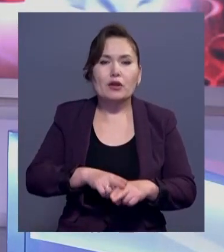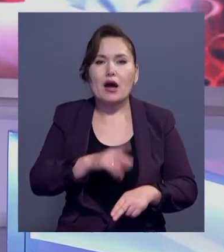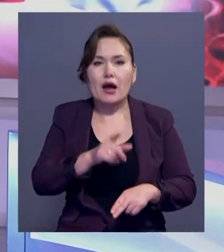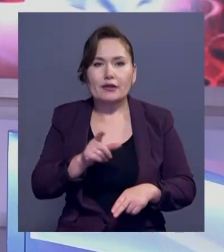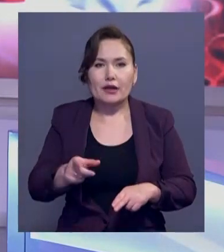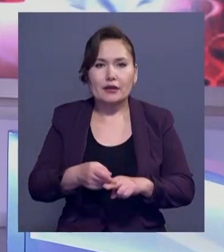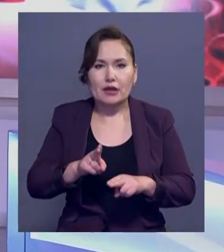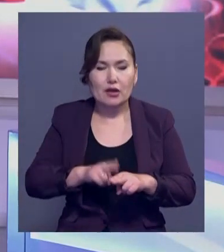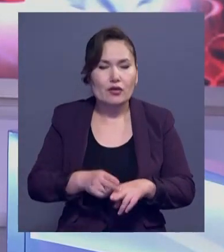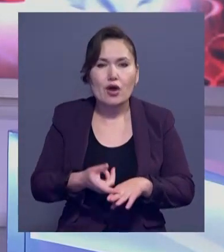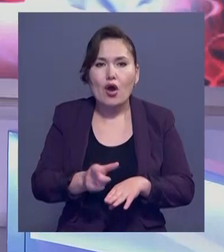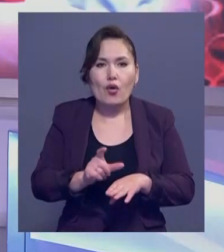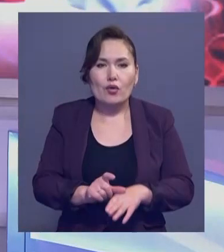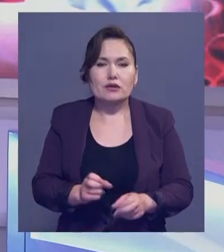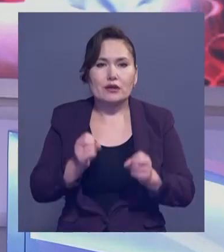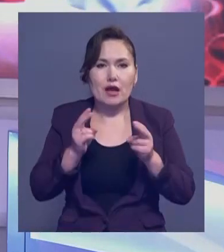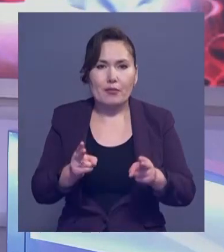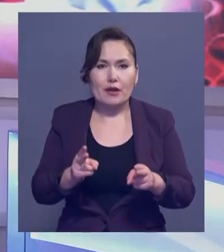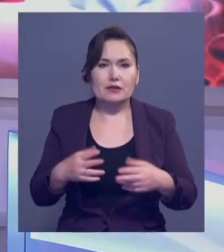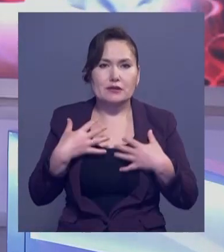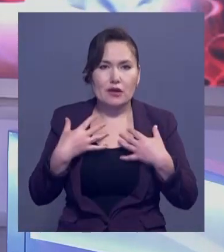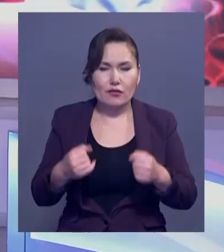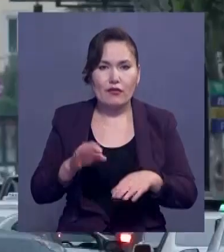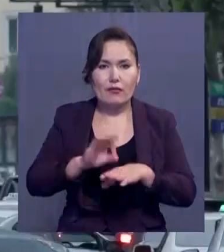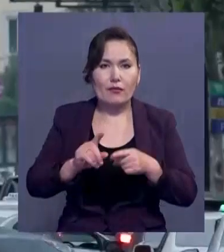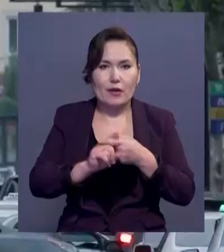Ал бұл тұрғындардың өміріне қауіпті дейті мамандар.